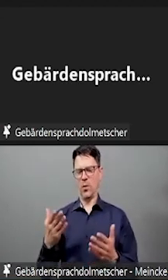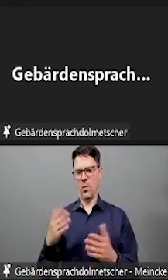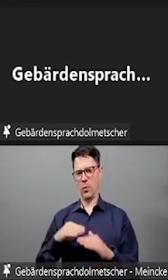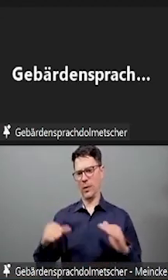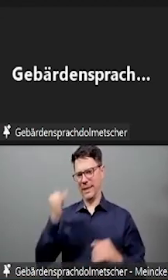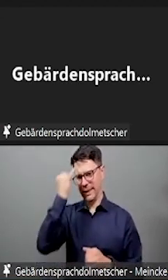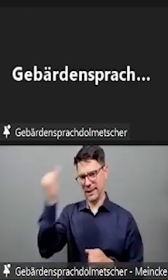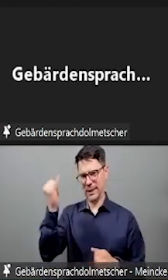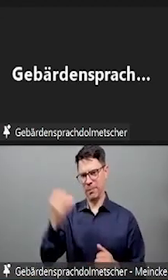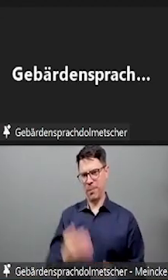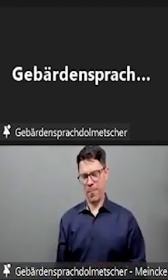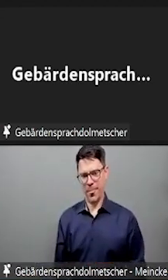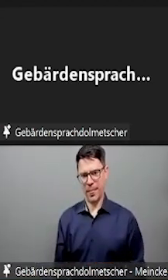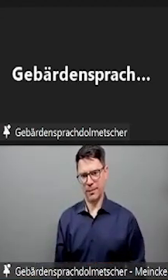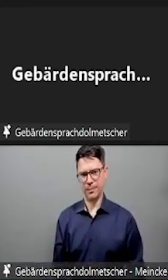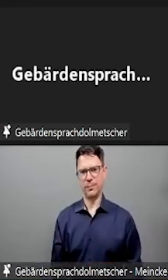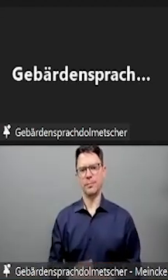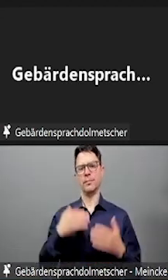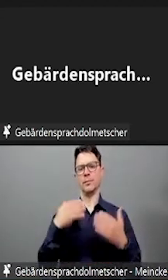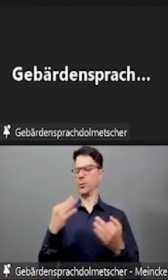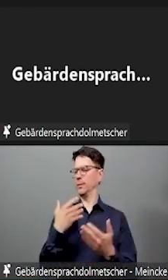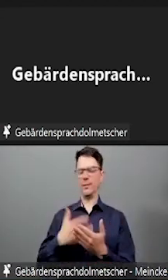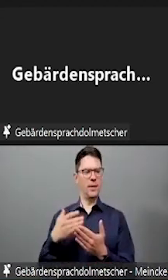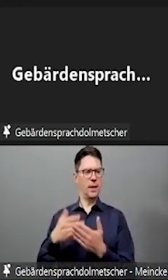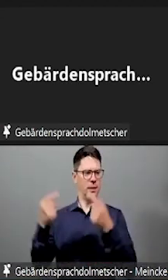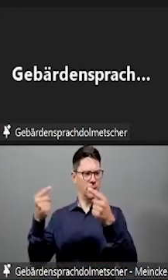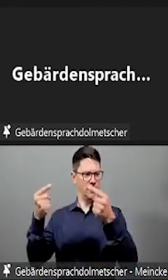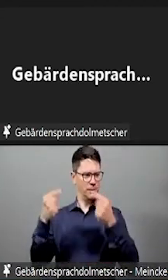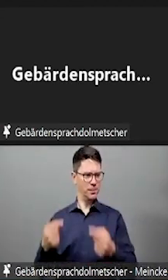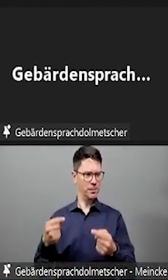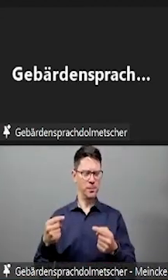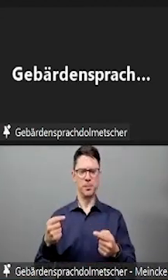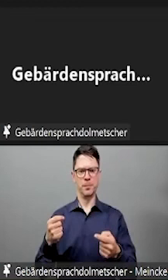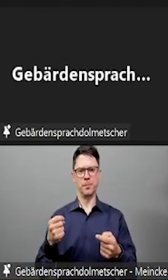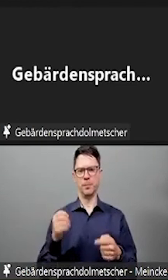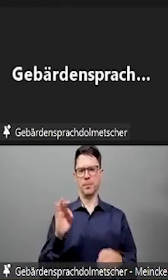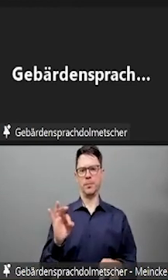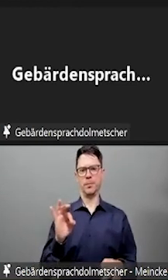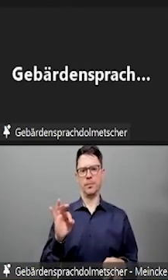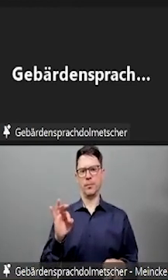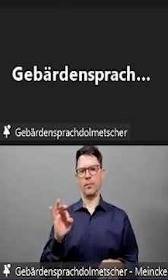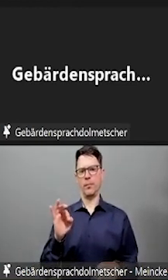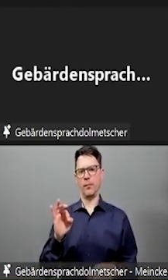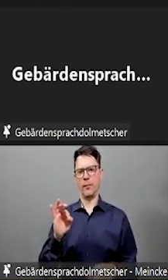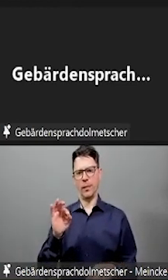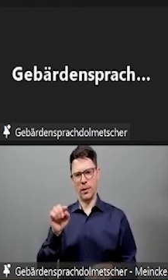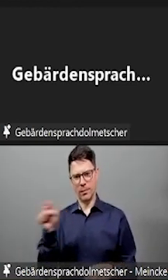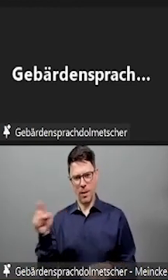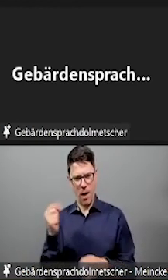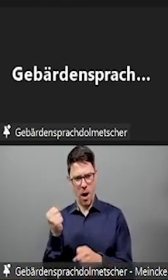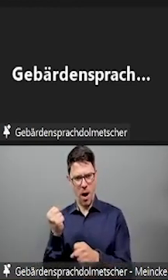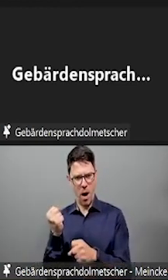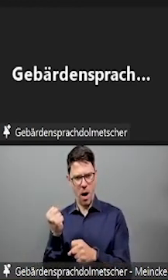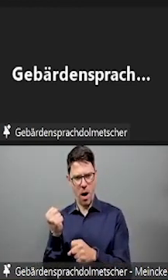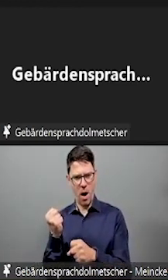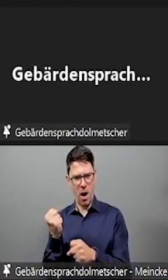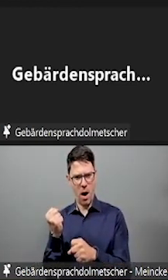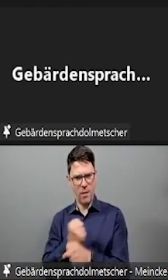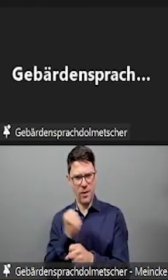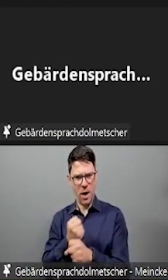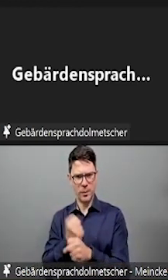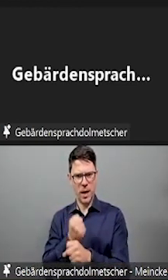für Konzentrationsstörungen. Also wenn jemand Konzentrationsstörungen hat und dadurch vielleicht mal eine kurze Pause